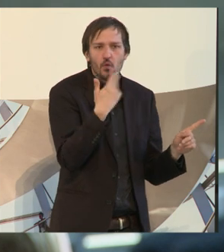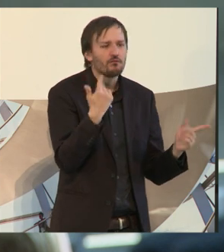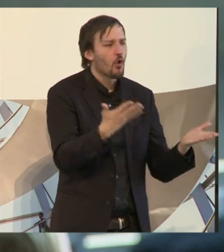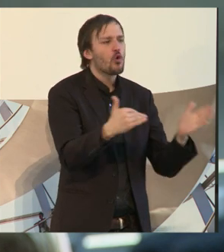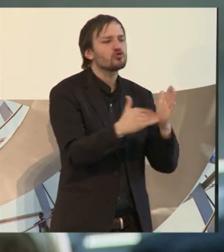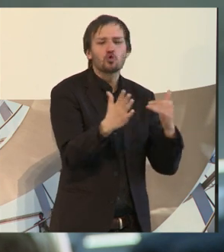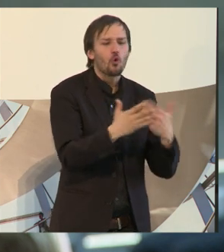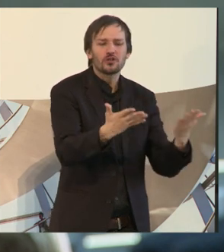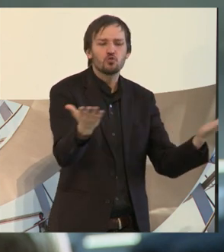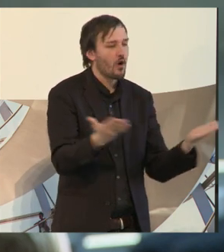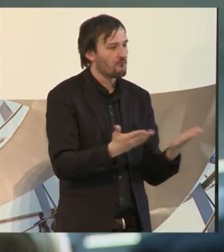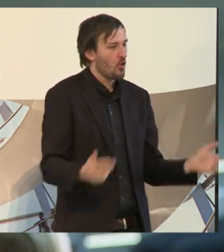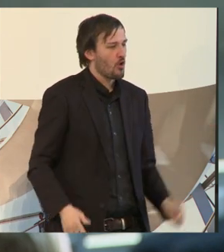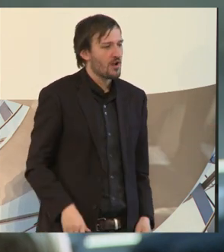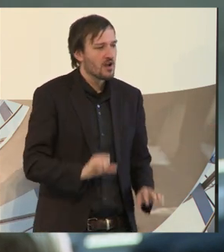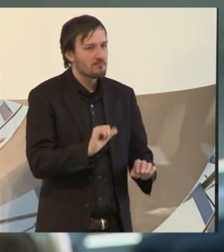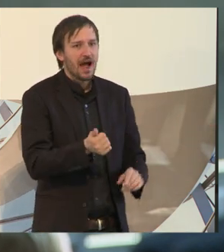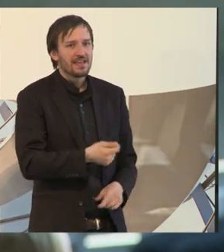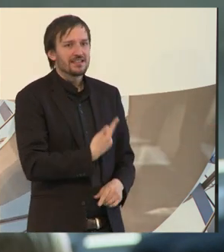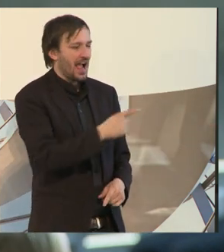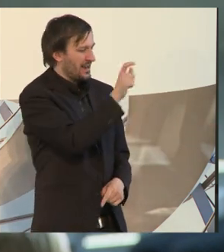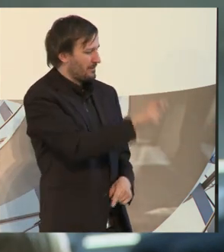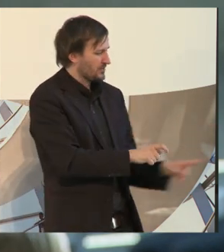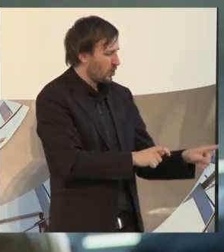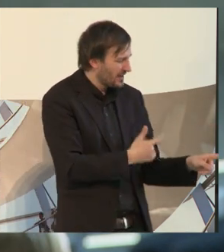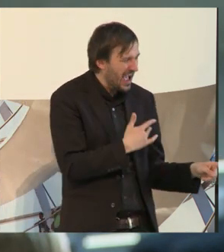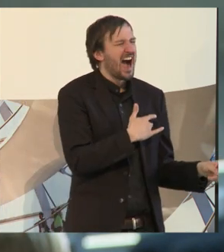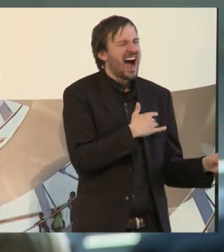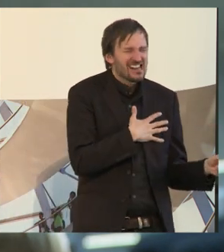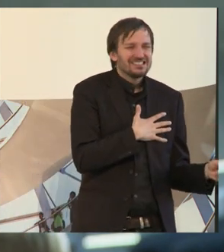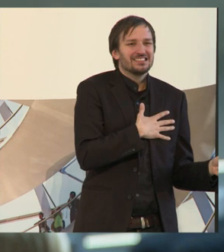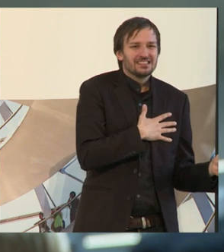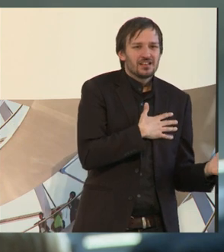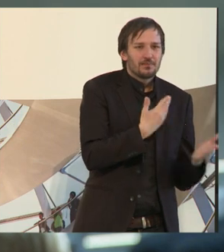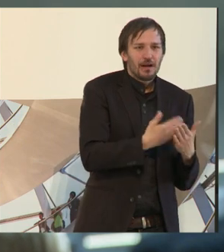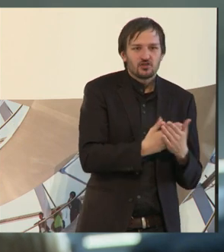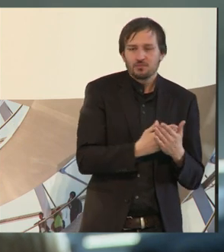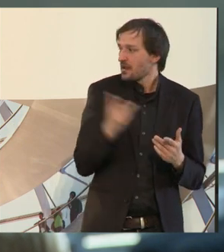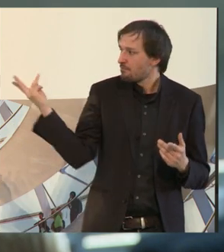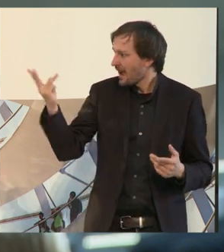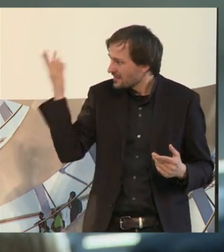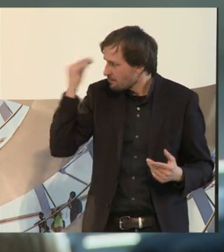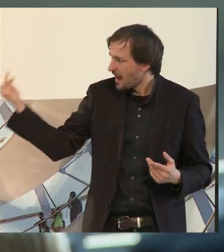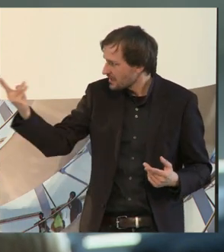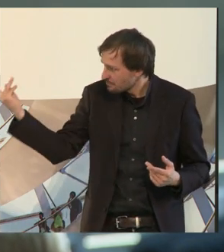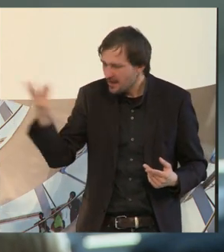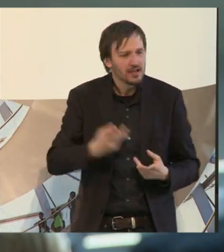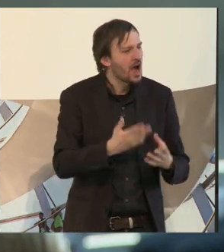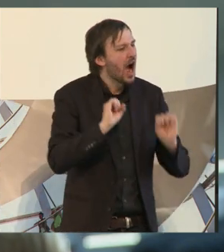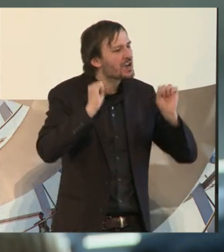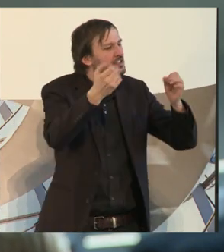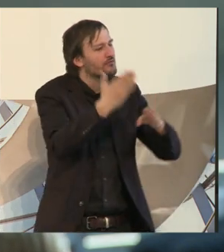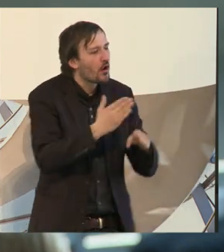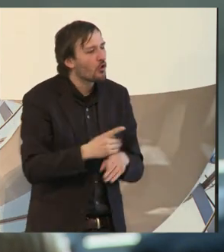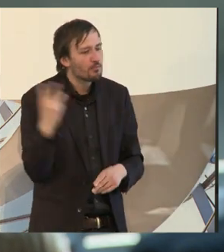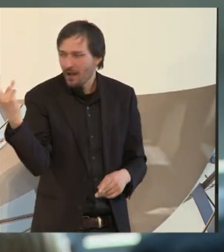dahinter. Sondern das hat was damit zu tun, weil ich irgendjemanden direkt berührt habe. Die beiden Herren dort, die sind deswegen aktiv geworden, weil